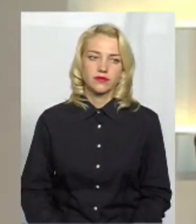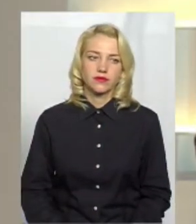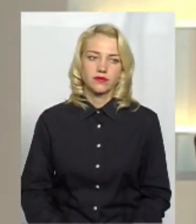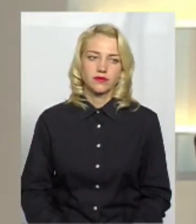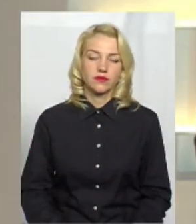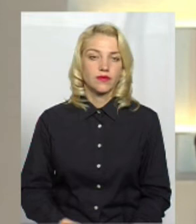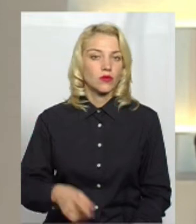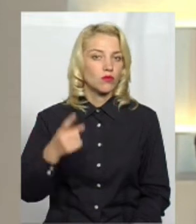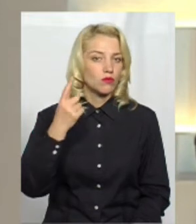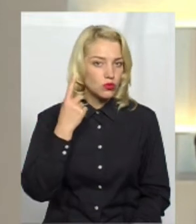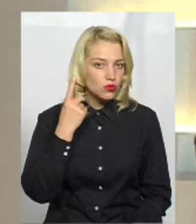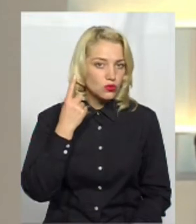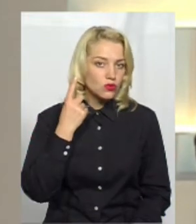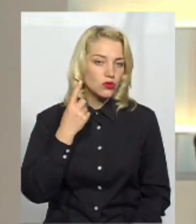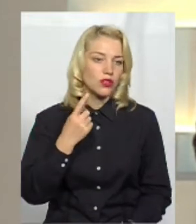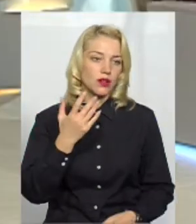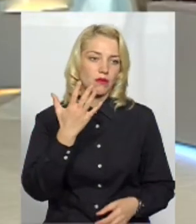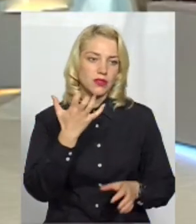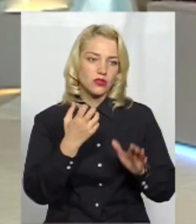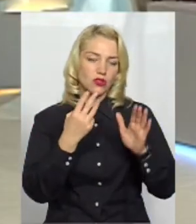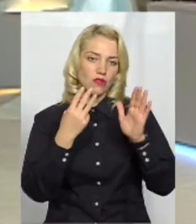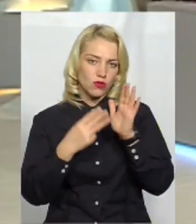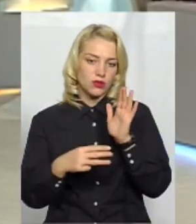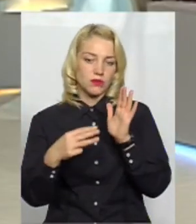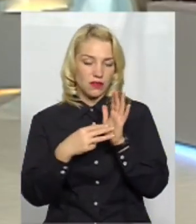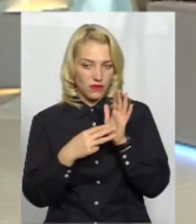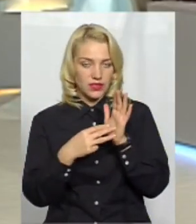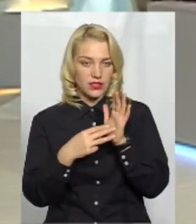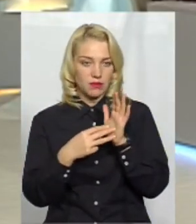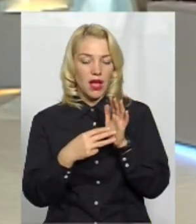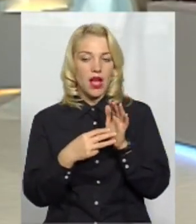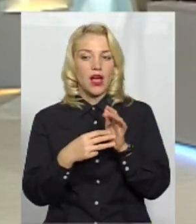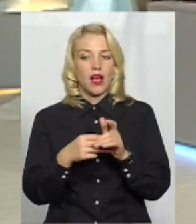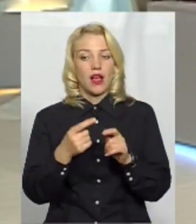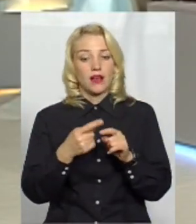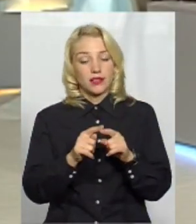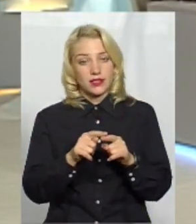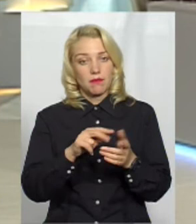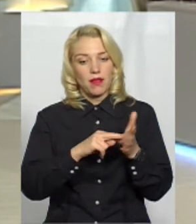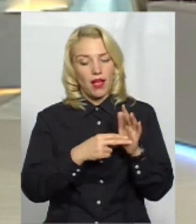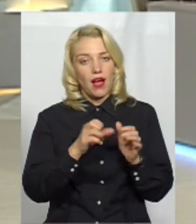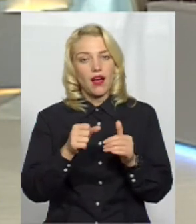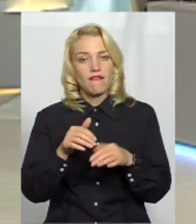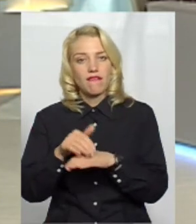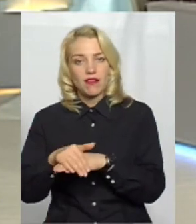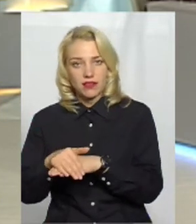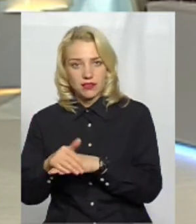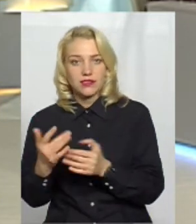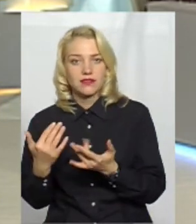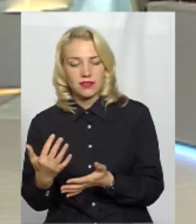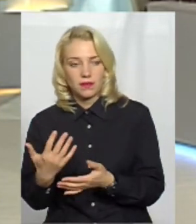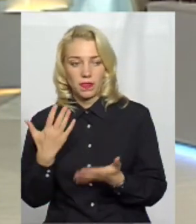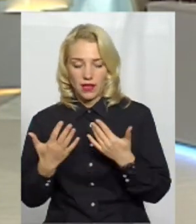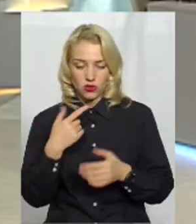От почули, 588 гектарів так може бути. А який стан справ зараз? Якщо взяти всі